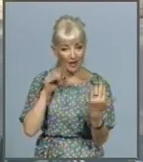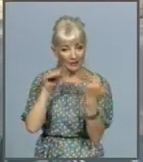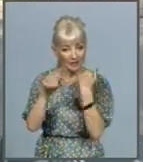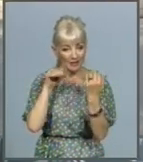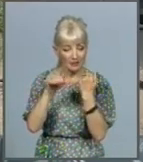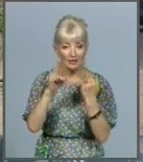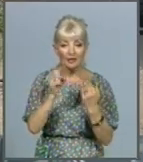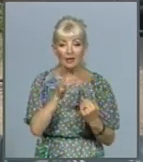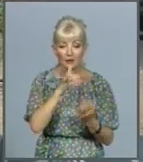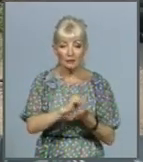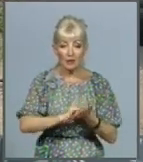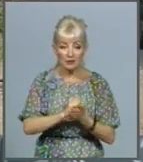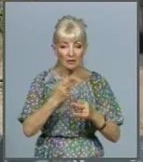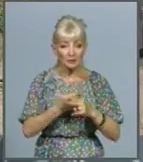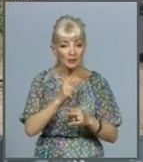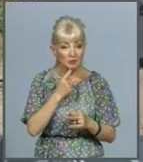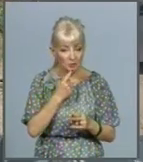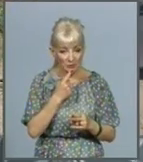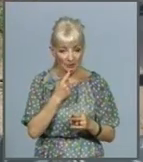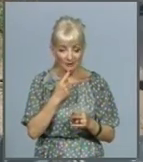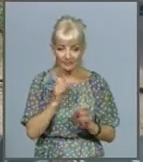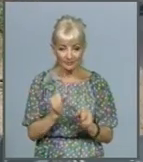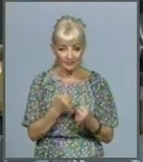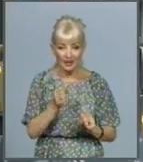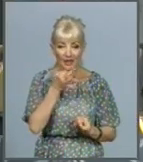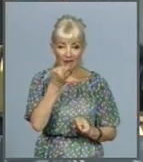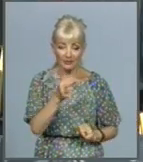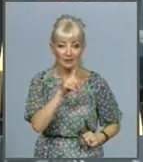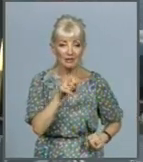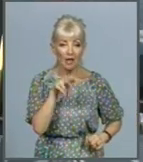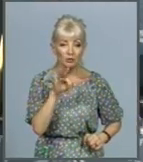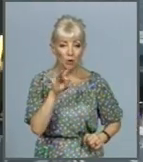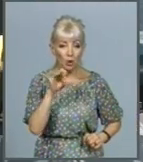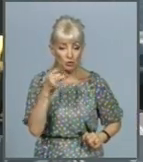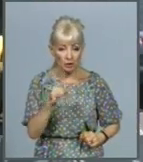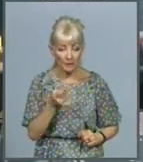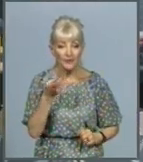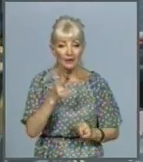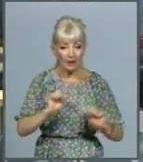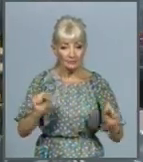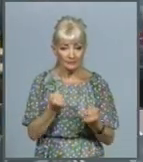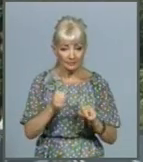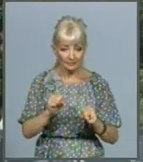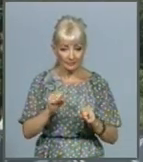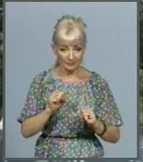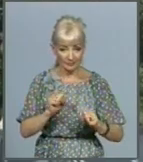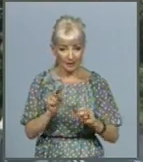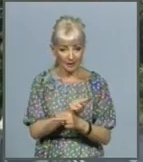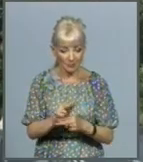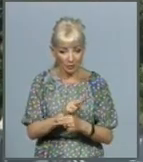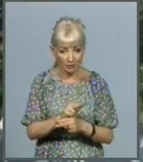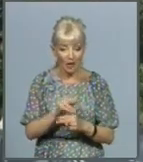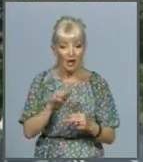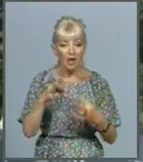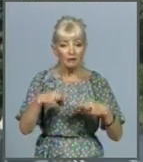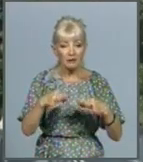труднощів не обійшлося, додає Олексій Задорожній. Бо задля пришвидшення робіт довелося пустити весь транспорт по вільній смузі.